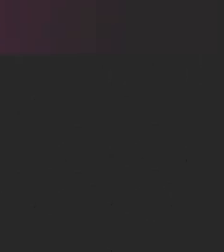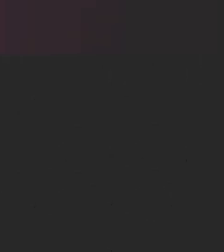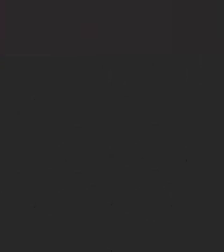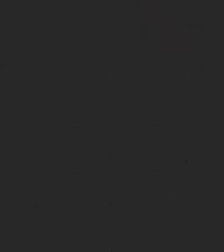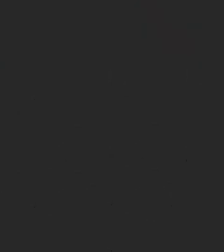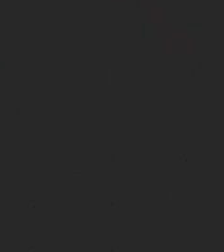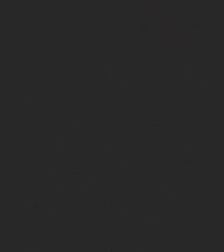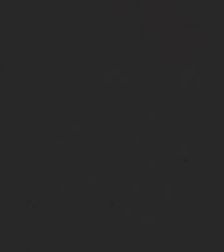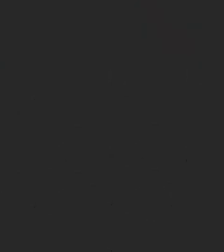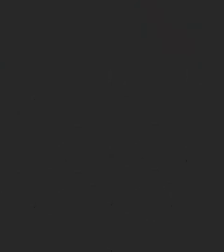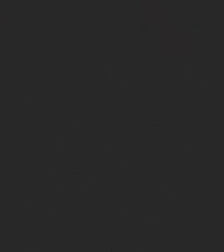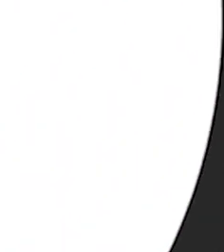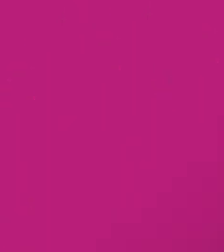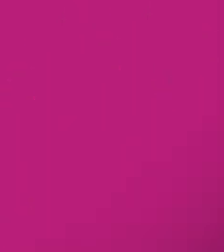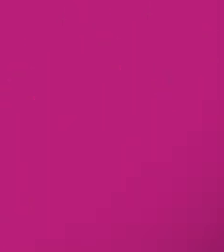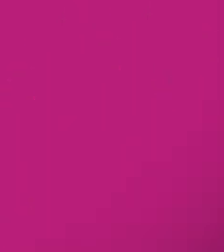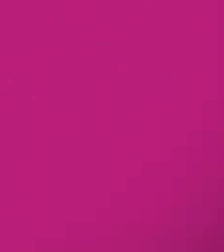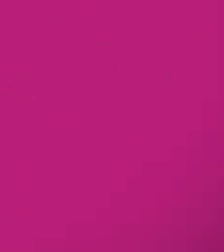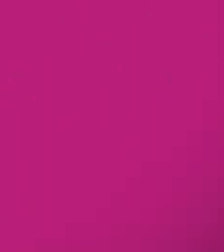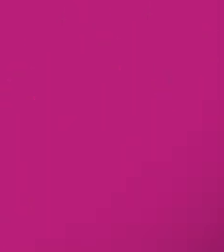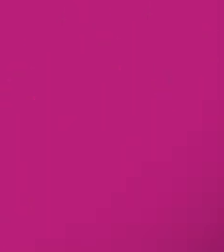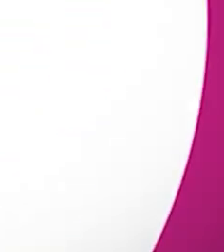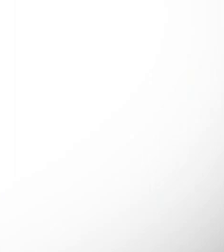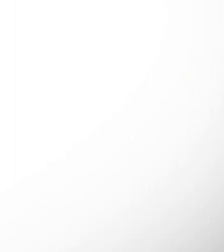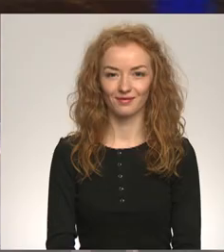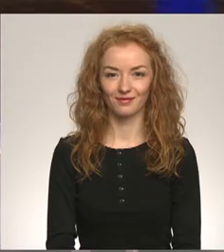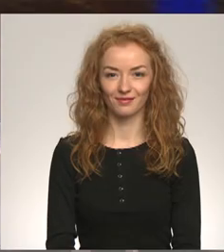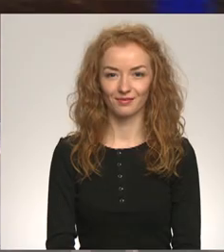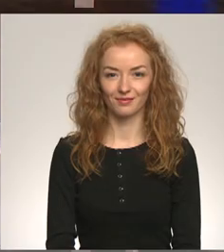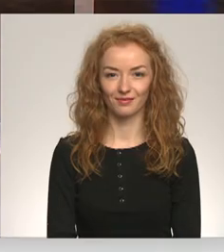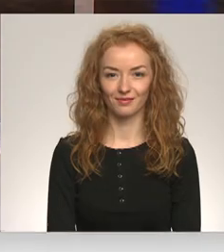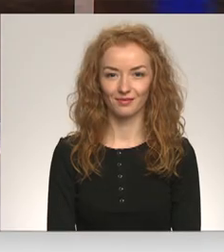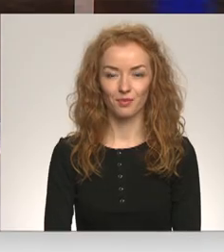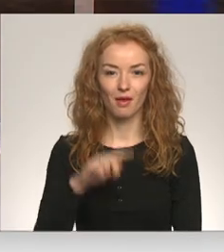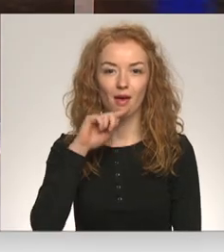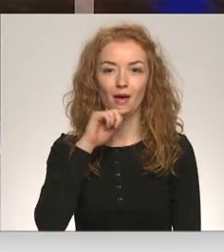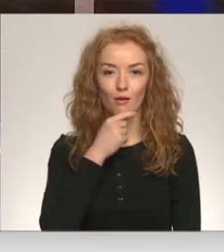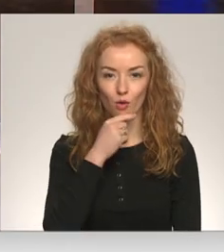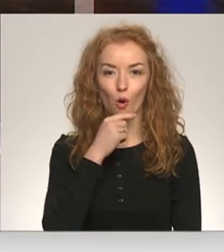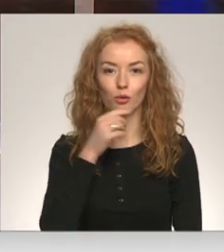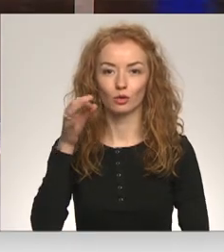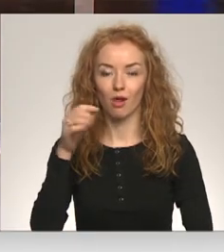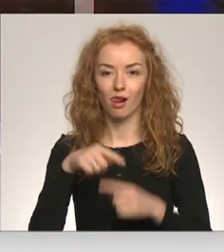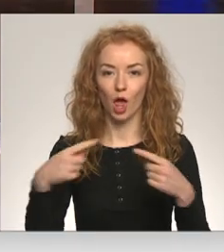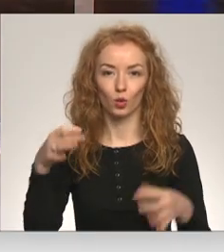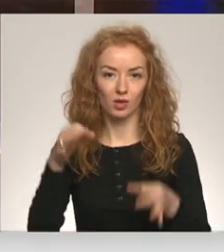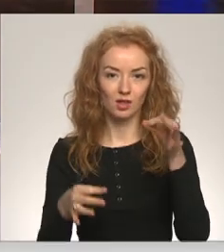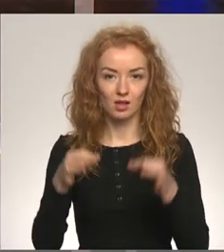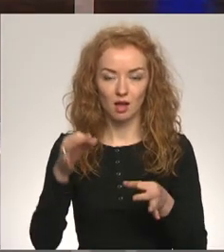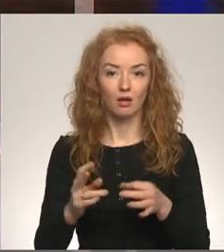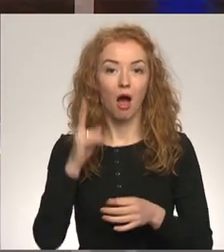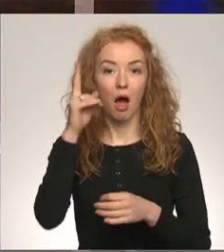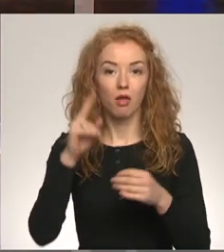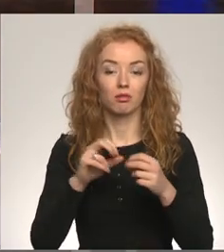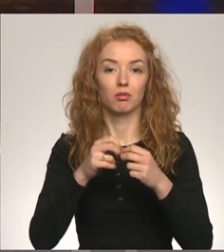Re, visi ēters ir te! Ekonomisko lietu tiesā taisnojusi visus